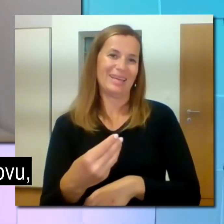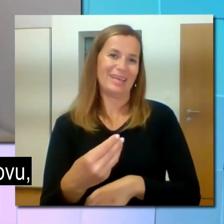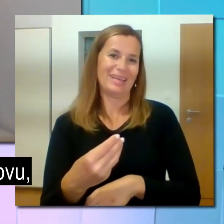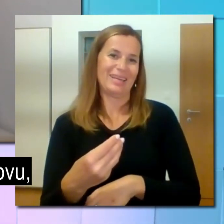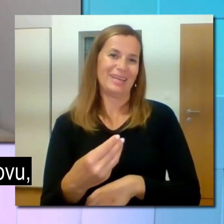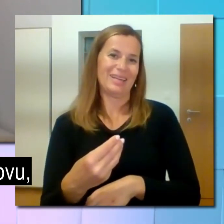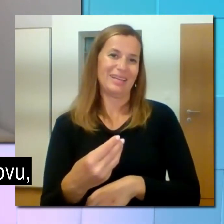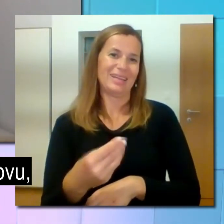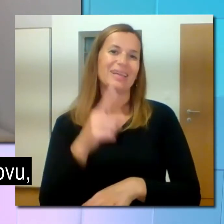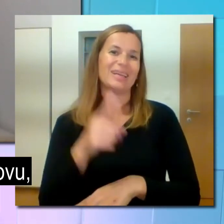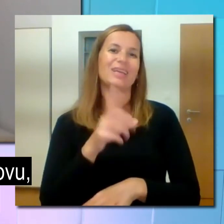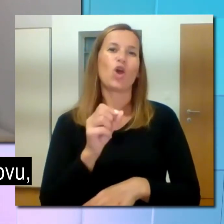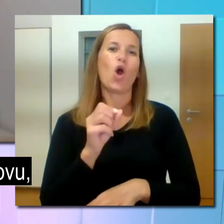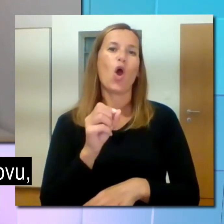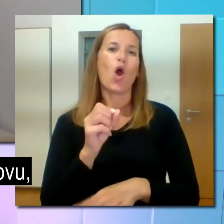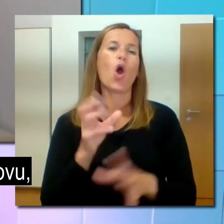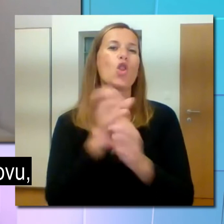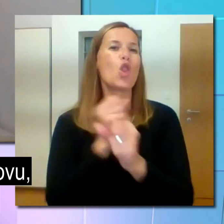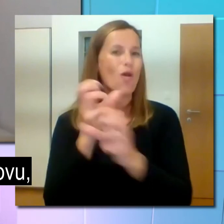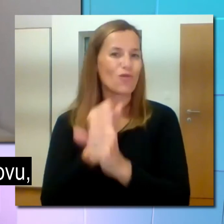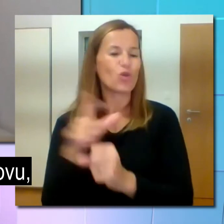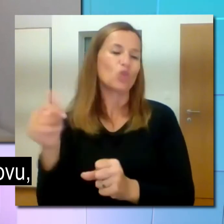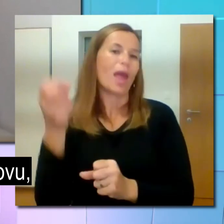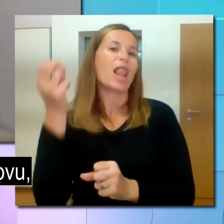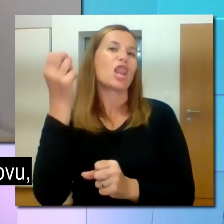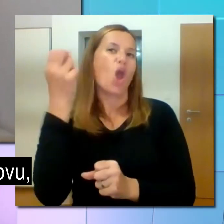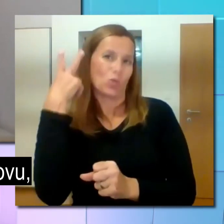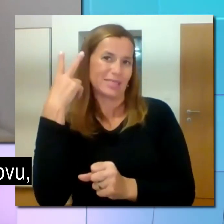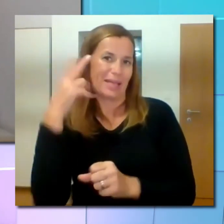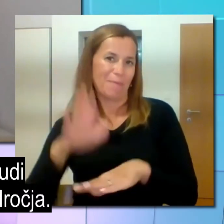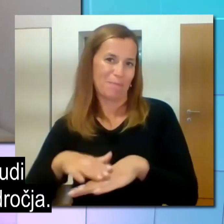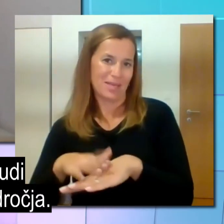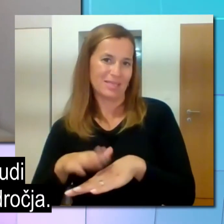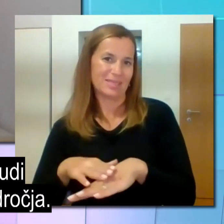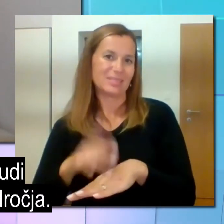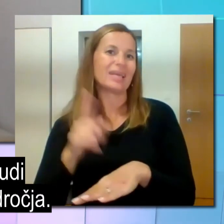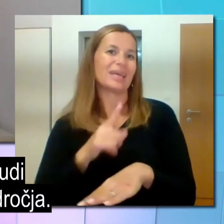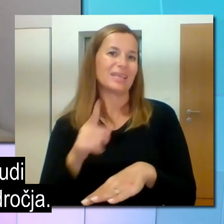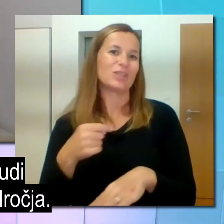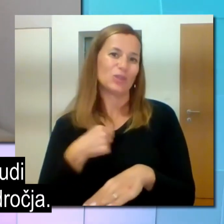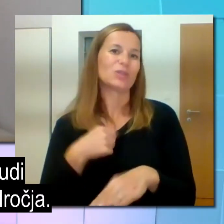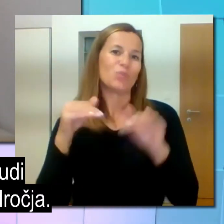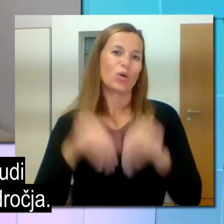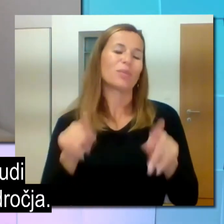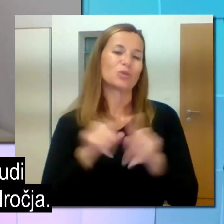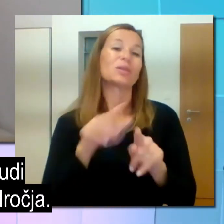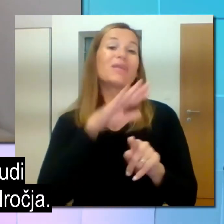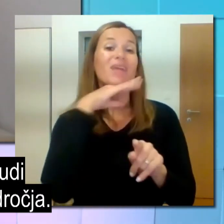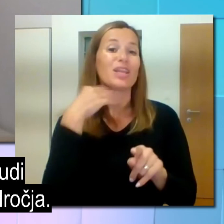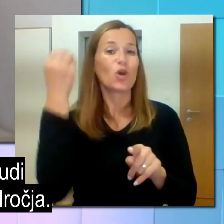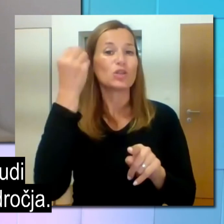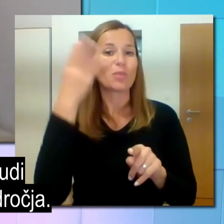In bom rekla o lovu, ker je pa človski pes in se moram dejansko tudi veliko